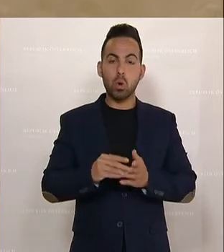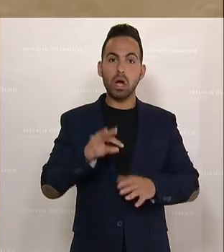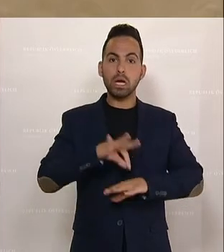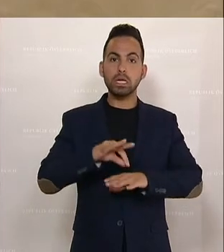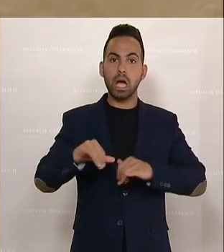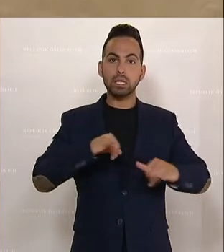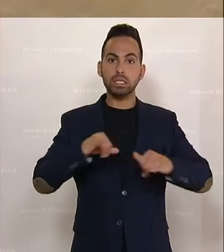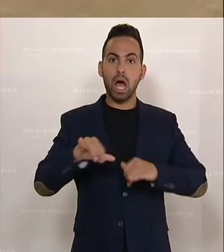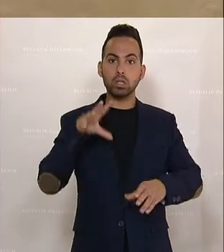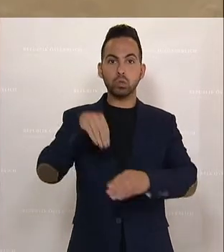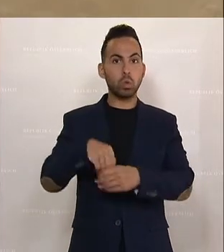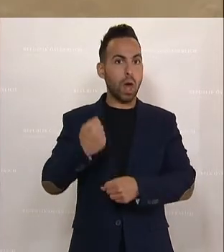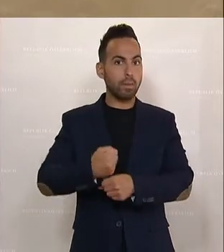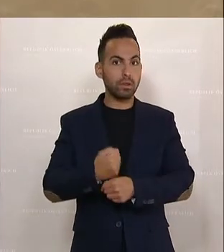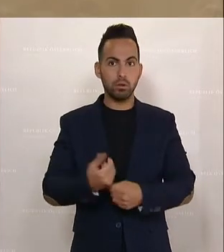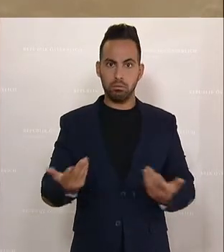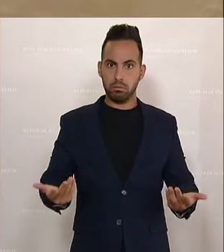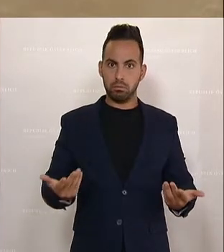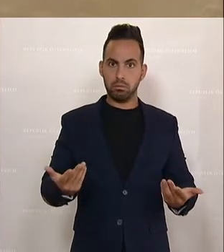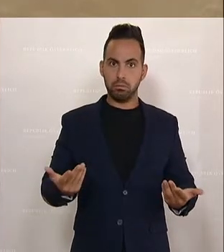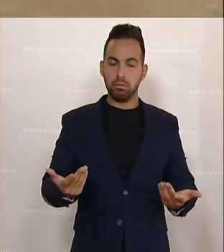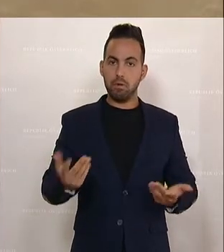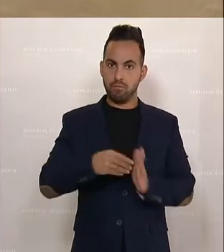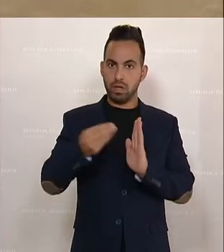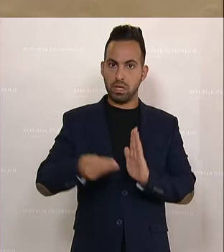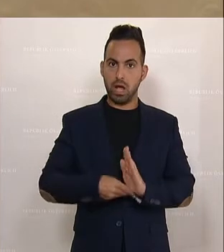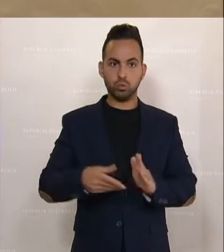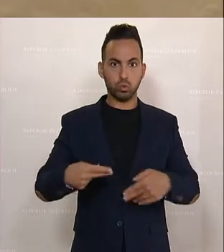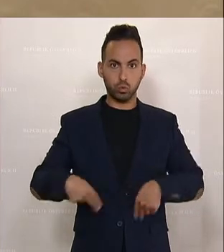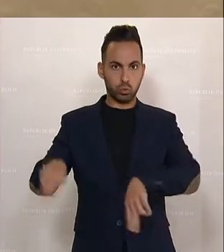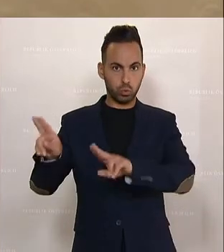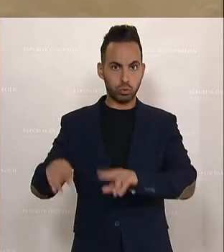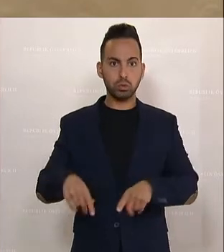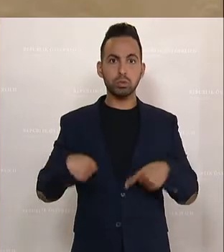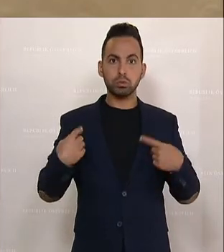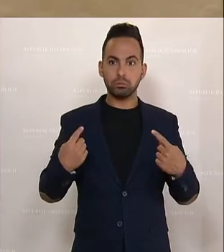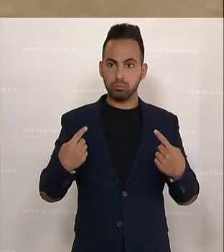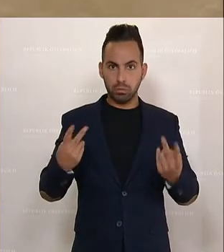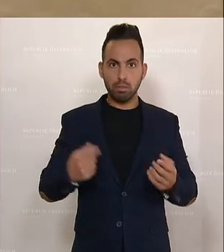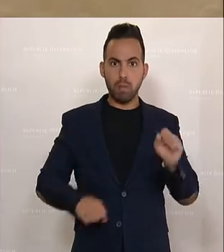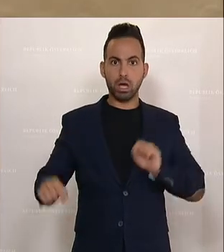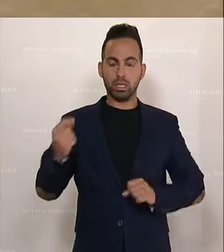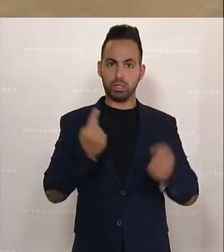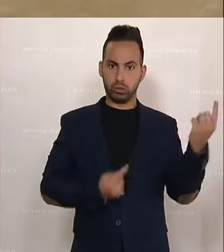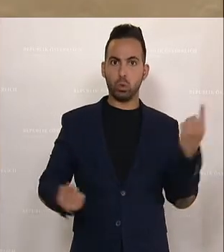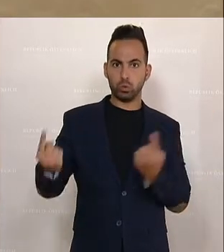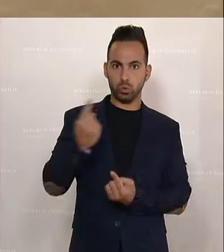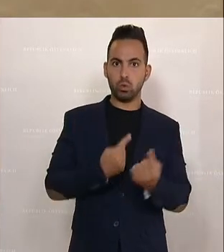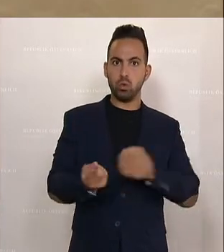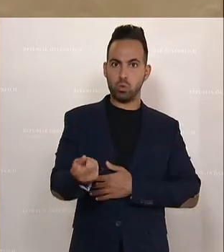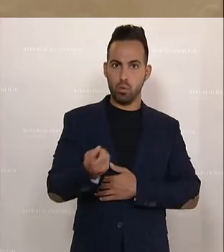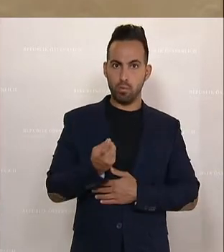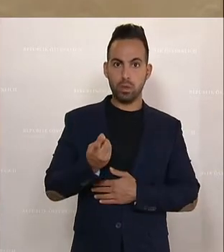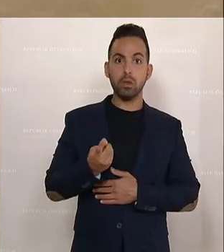tätig zu sein? Wenn er den Vertrag zurücklegt, haben wir eine Mangelsituation. Er,